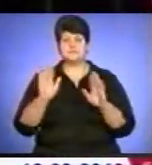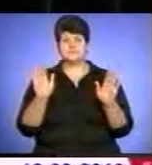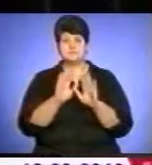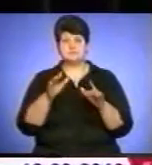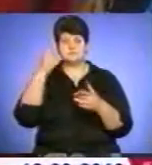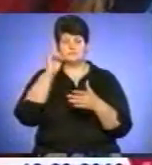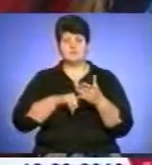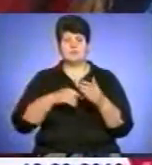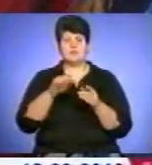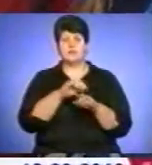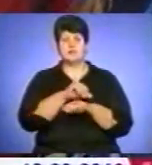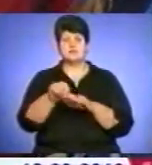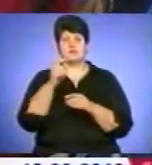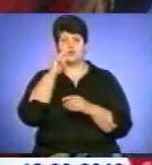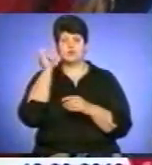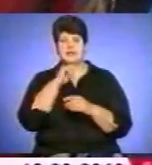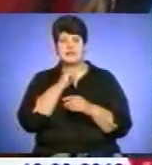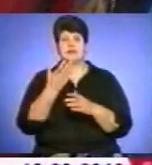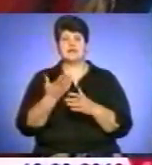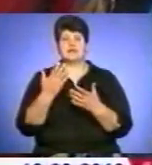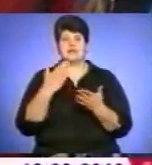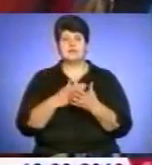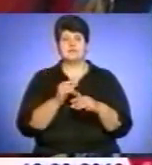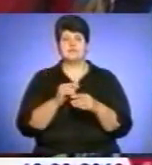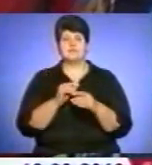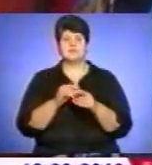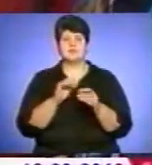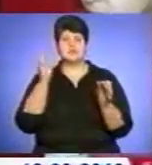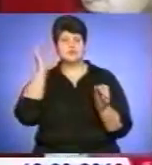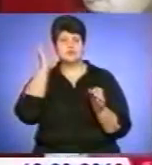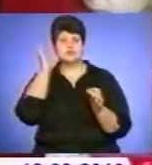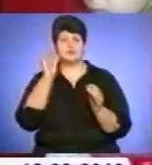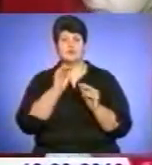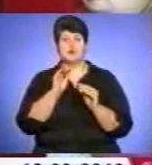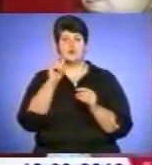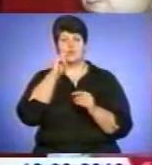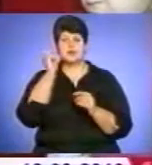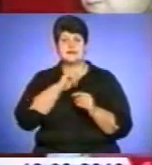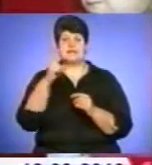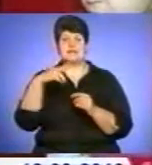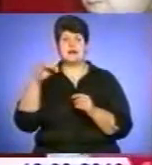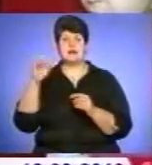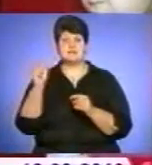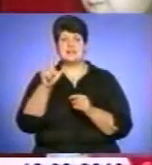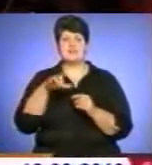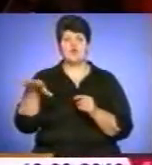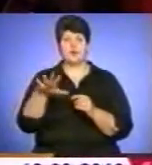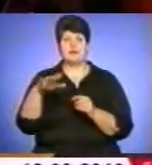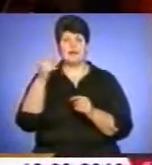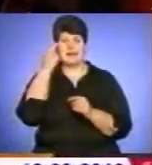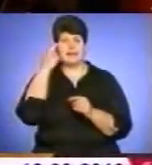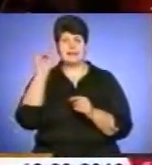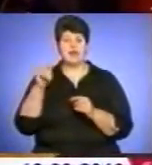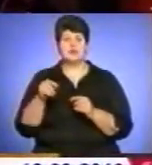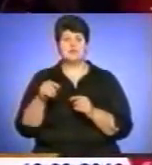України. Глибокі тексти, покладені на чуттєву музику, слухають українці діаспори, жителі європейських країн і Китаю. Під час